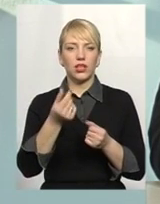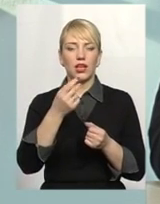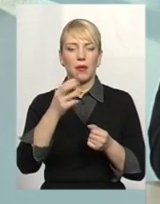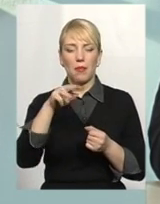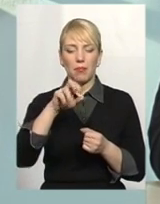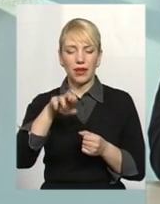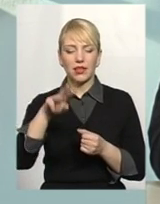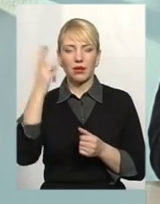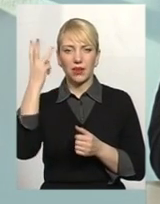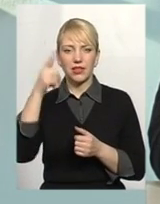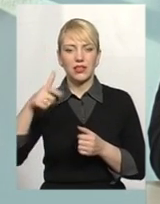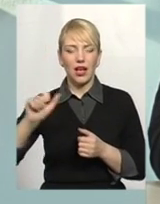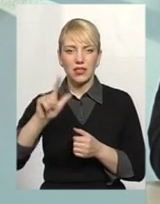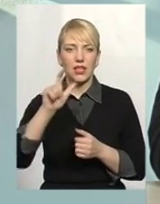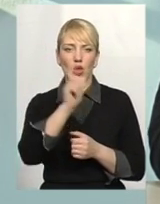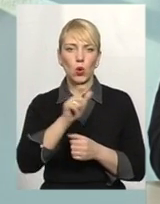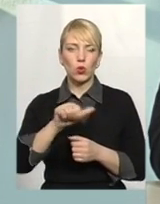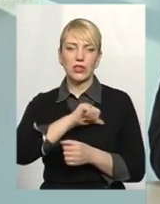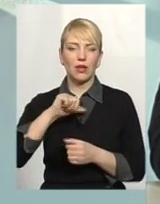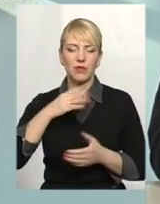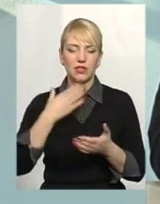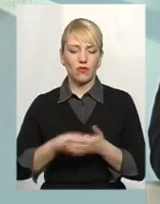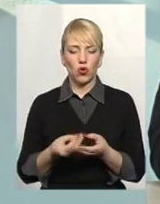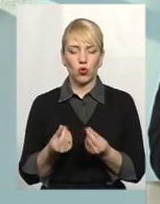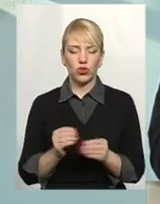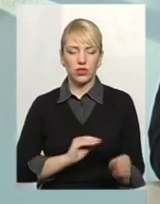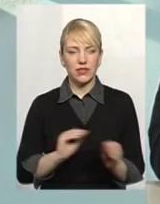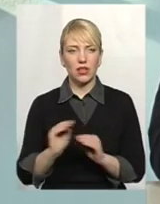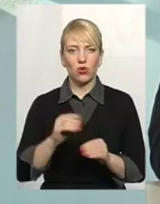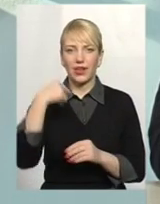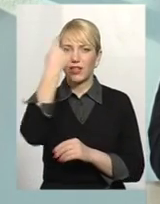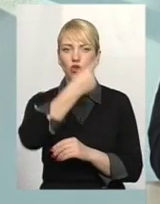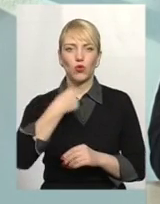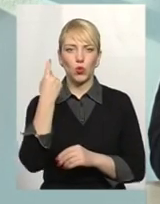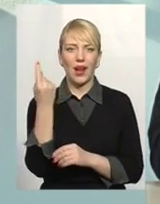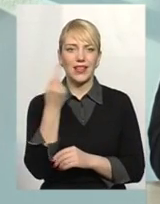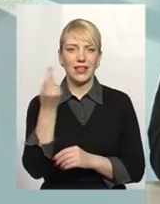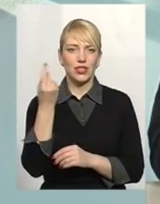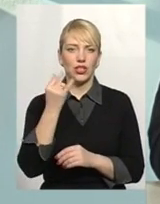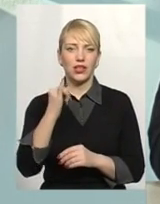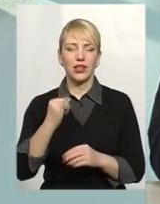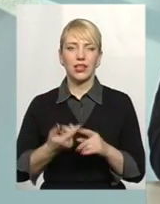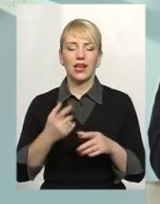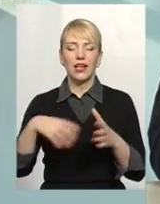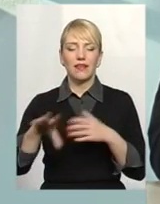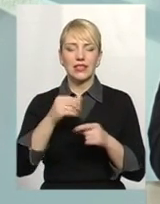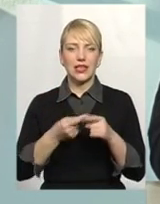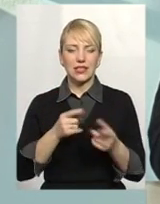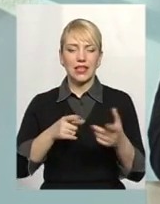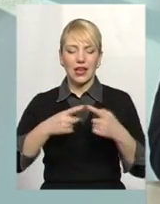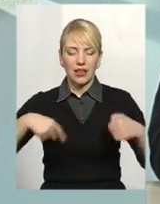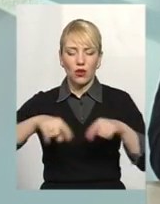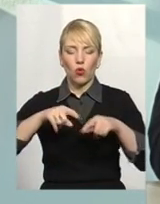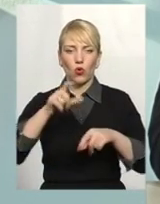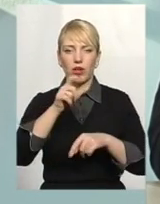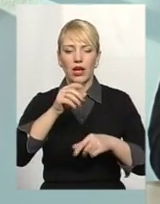Газ», і люди самі за свої кошти там встановлювали індивідуальні лічильники. На сьогоднішній день вся ця категорія споживачів